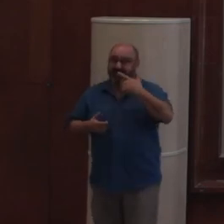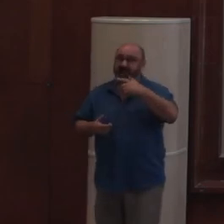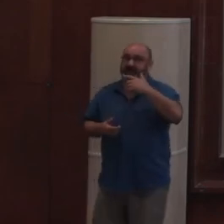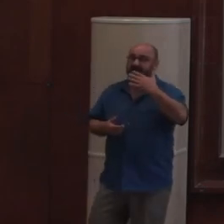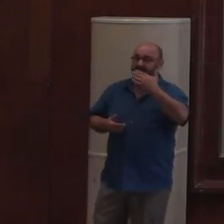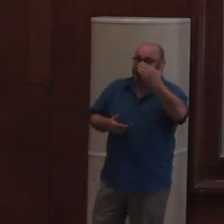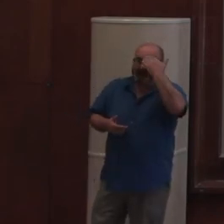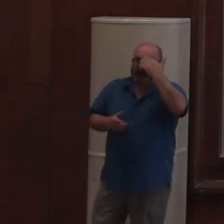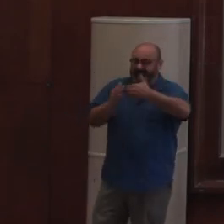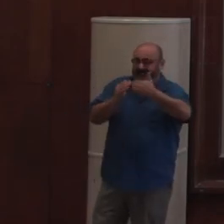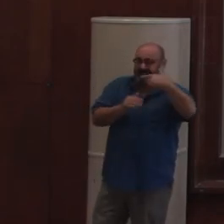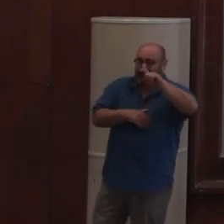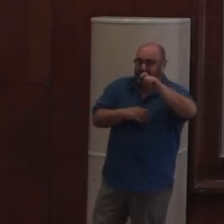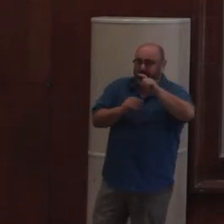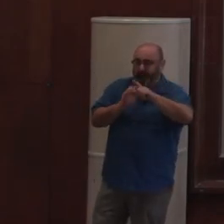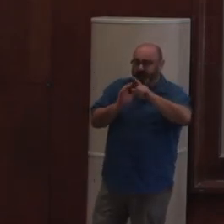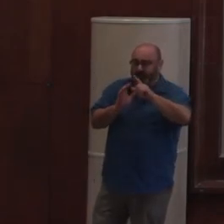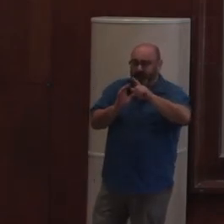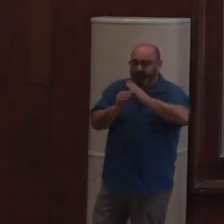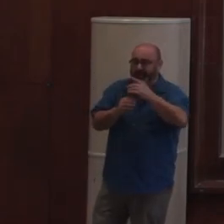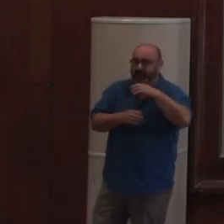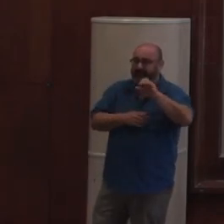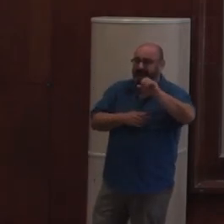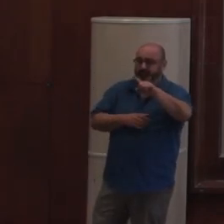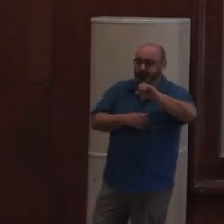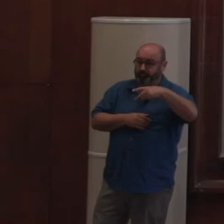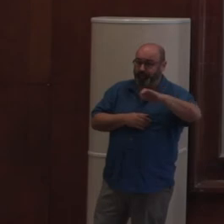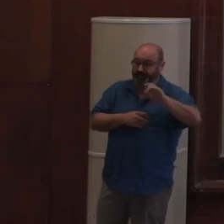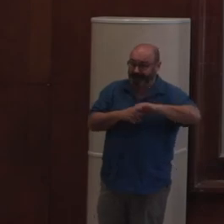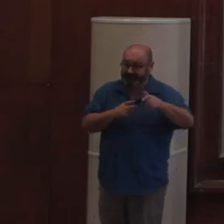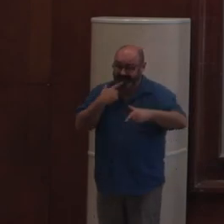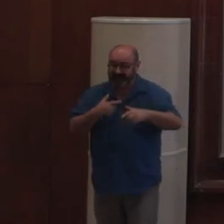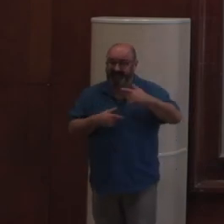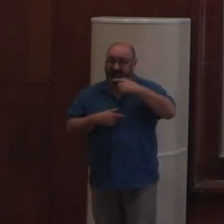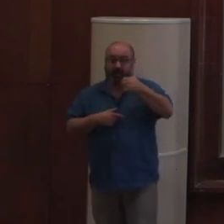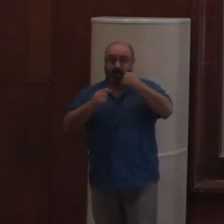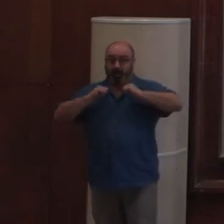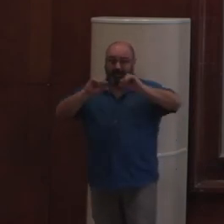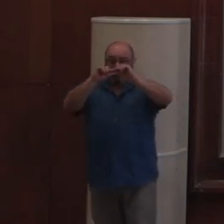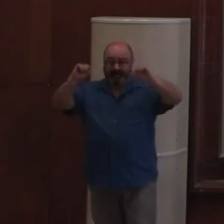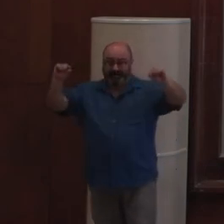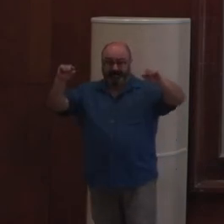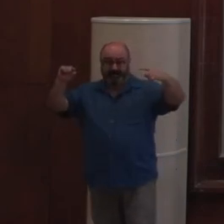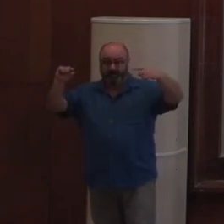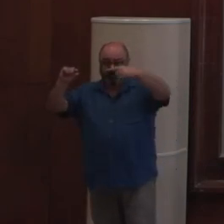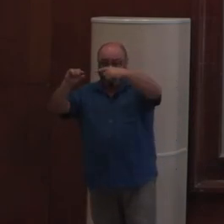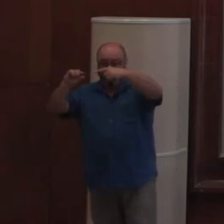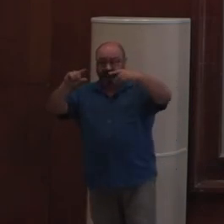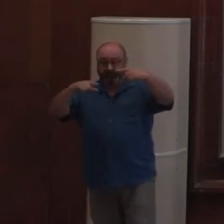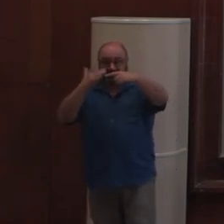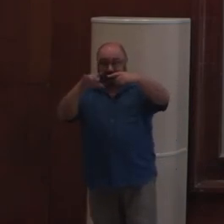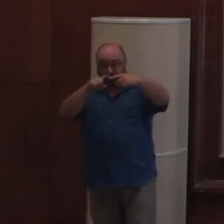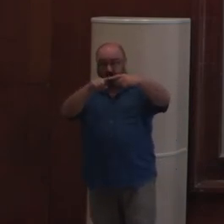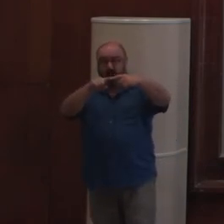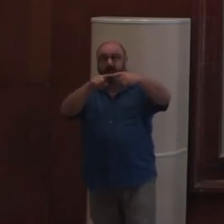vraiment au tout début du web. Quand on a fait Zop, on s dit, on va faire correspondre une URL, donc un chemin quelconque, inconnu à l'avance,